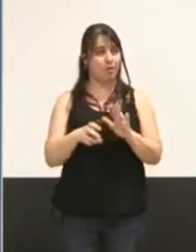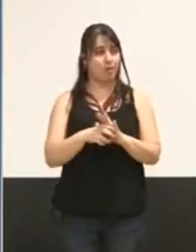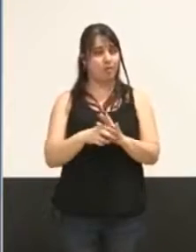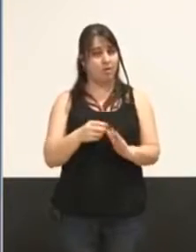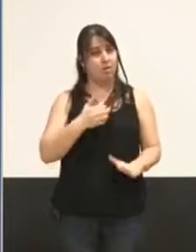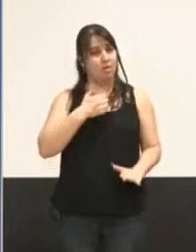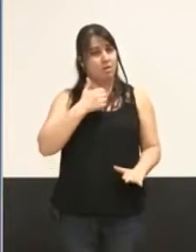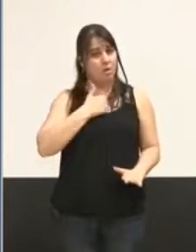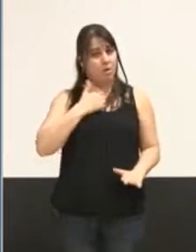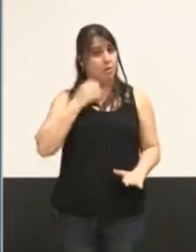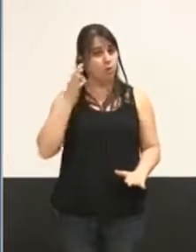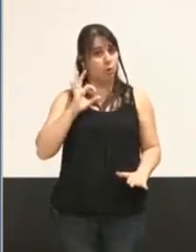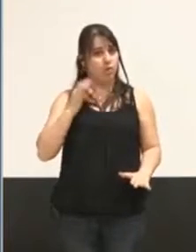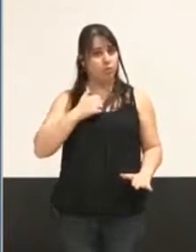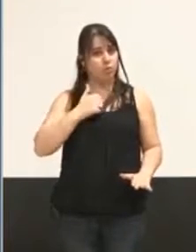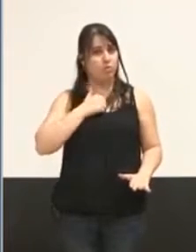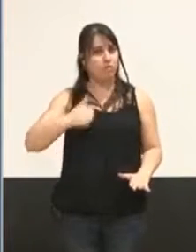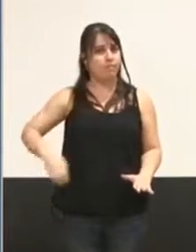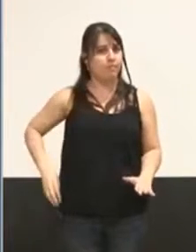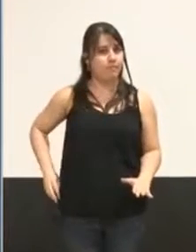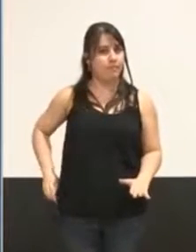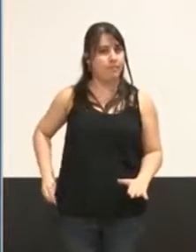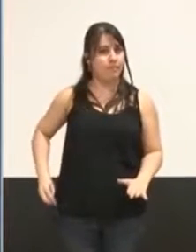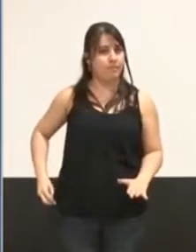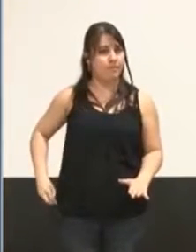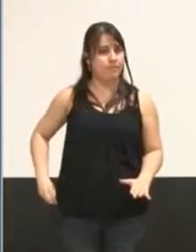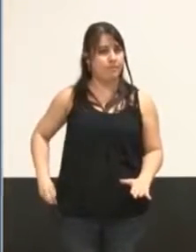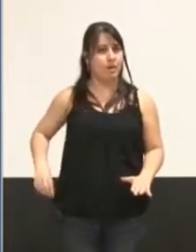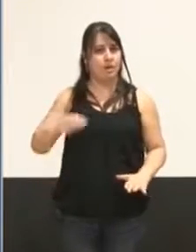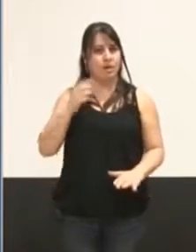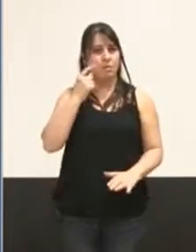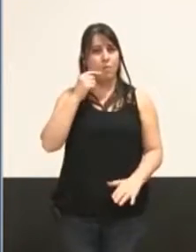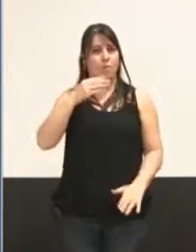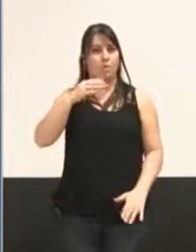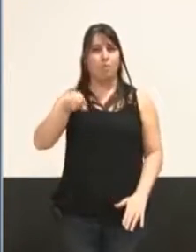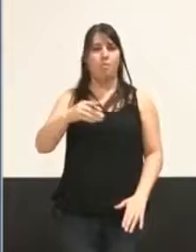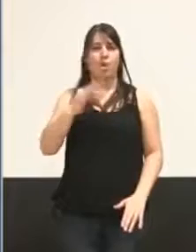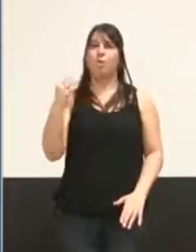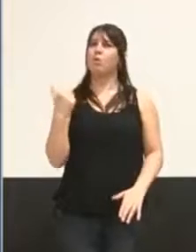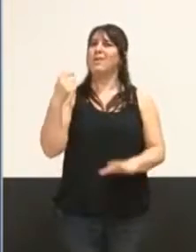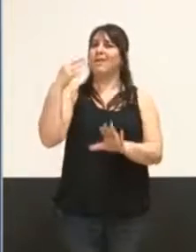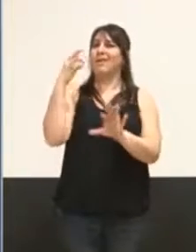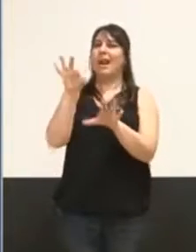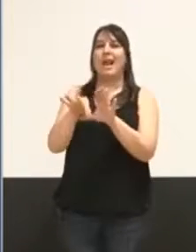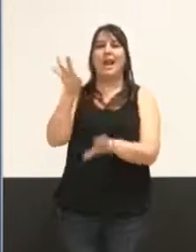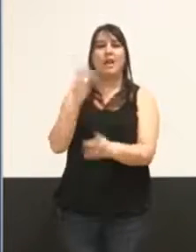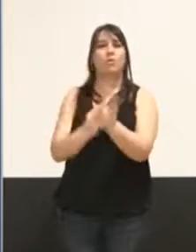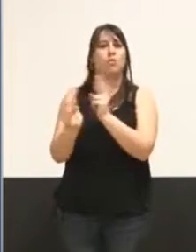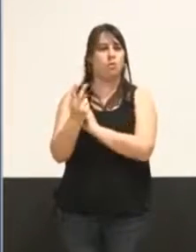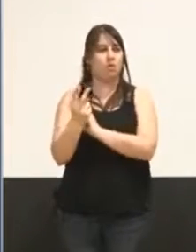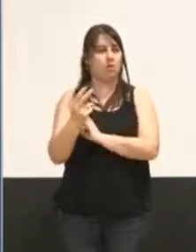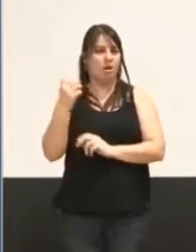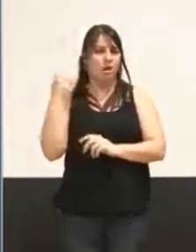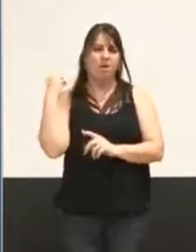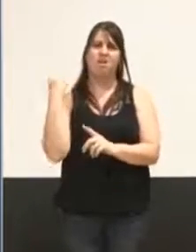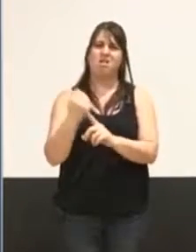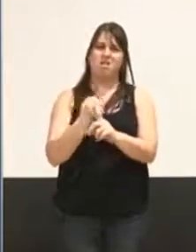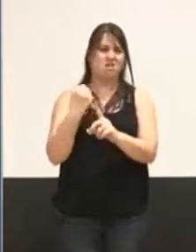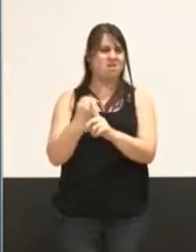particulier sur le dossier déjà de Tesser, qui était un élu qui évitait au maximum